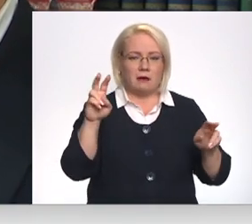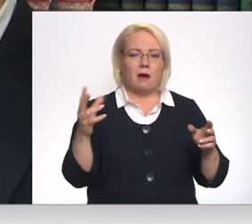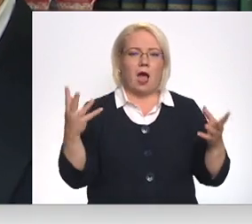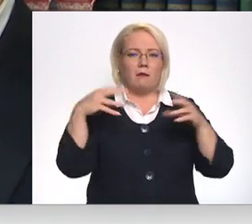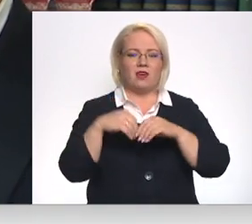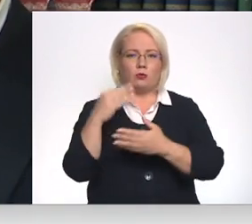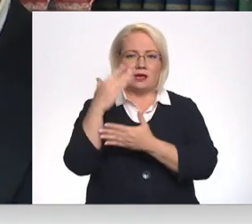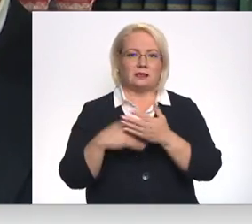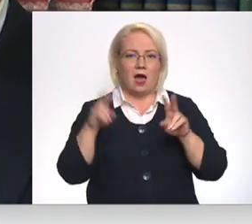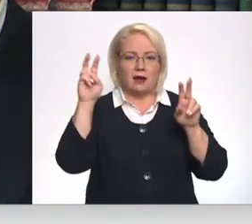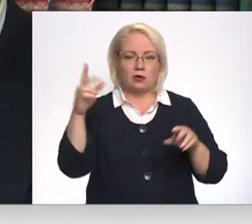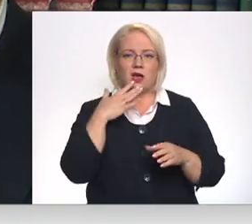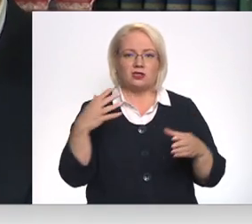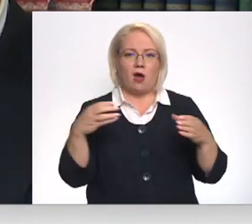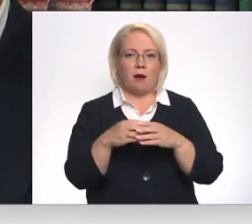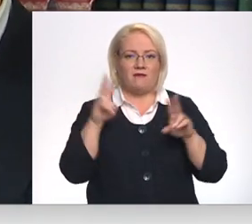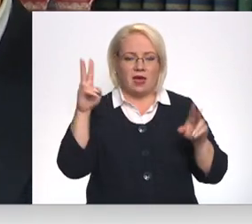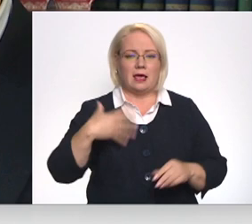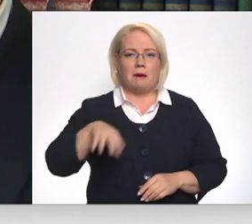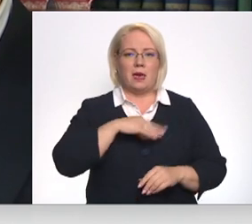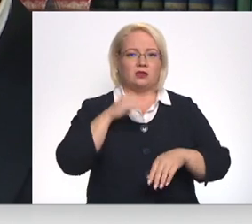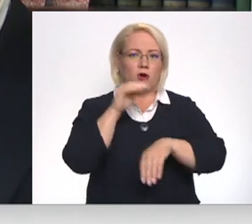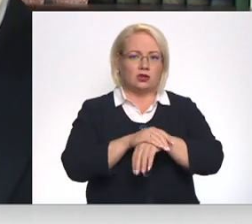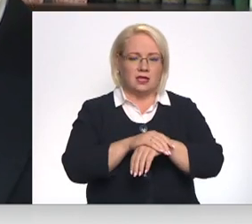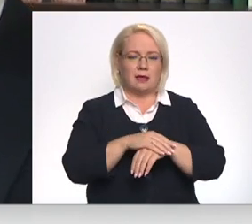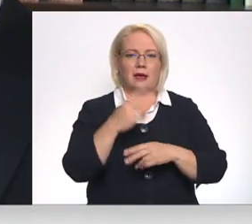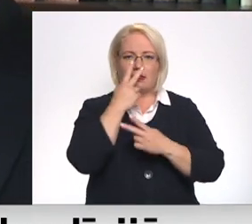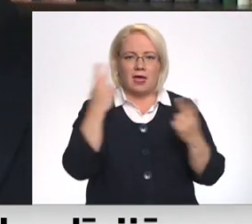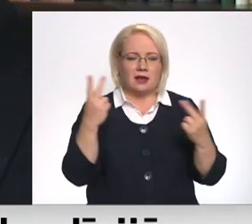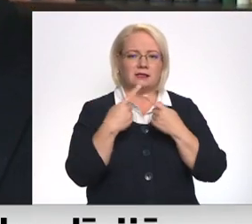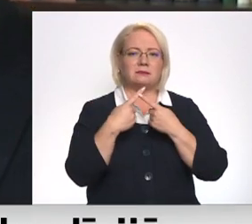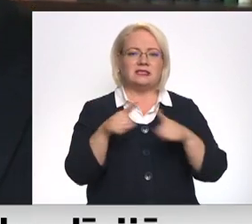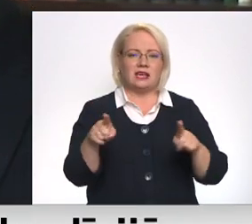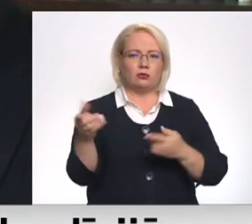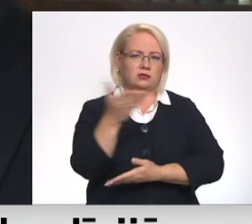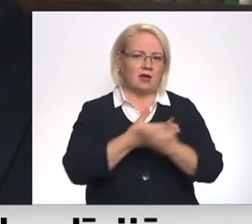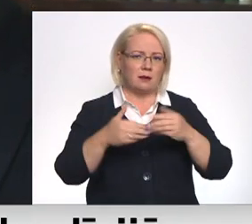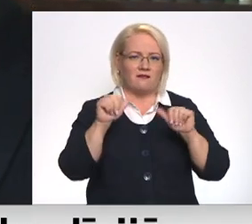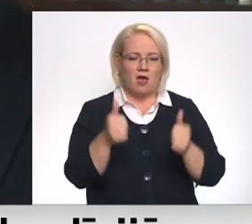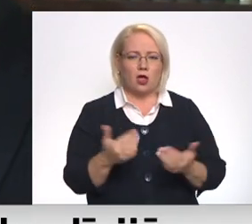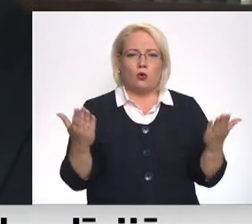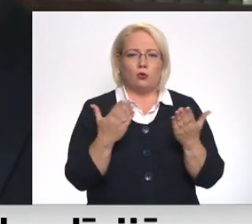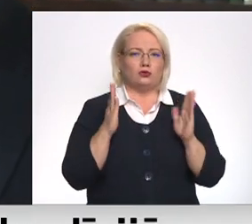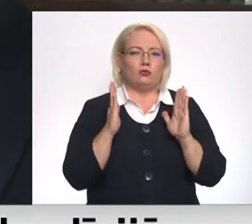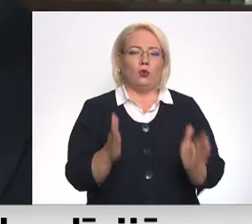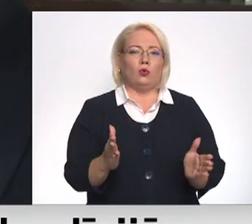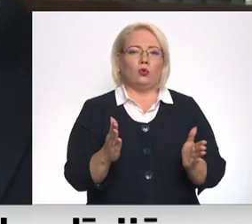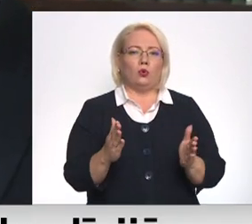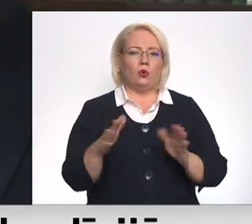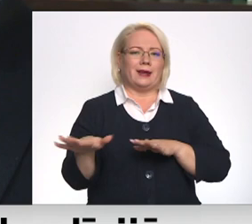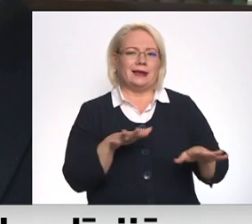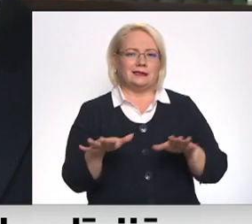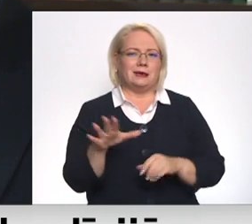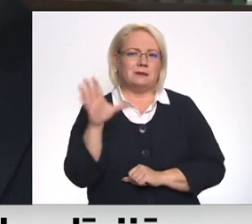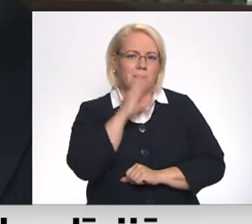Mēs konstatējam to, ka mēs neredzam citu šobrīd sadarbības modeli, kurš būtu rīcības